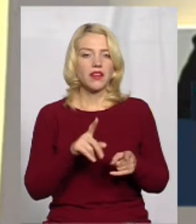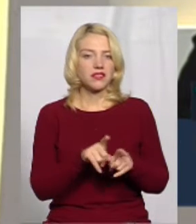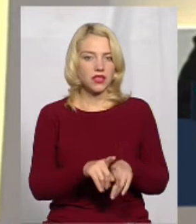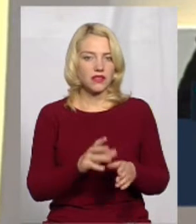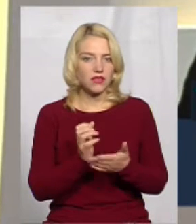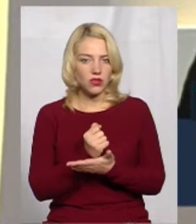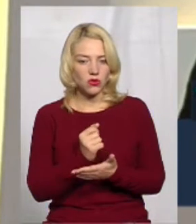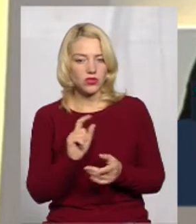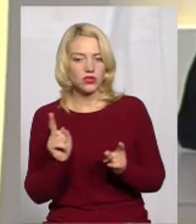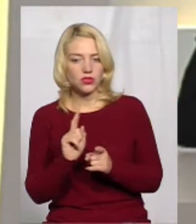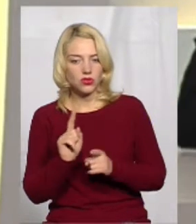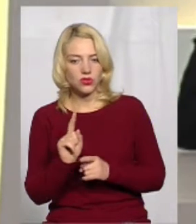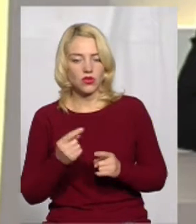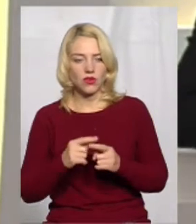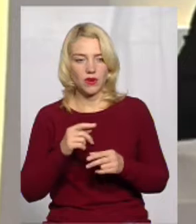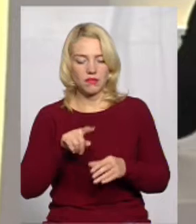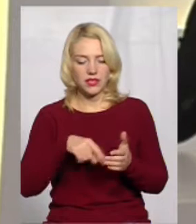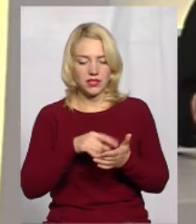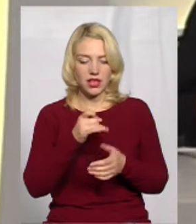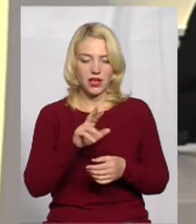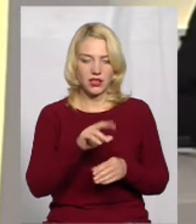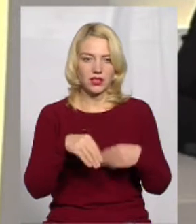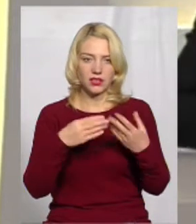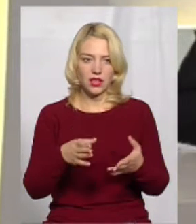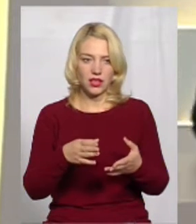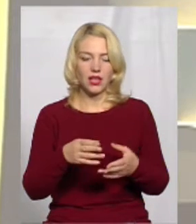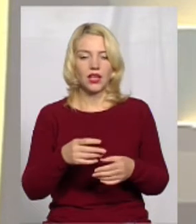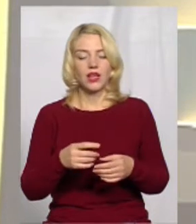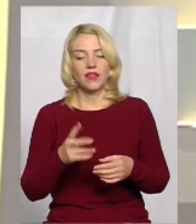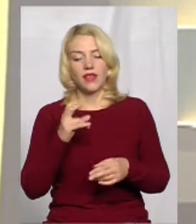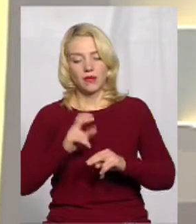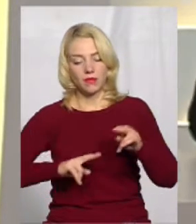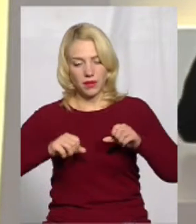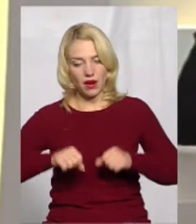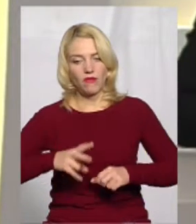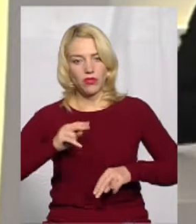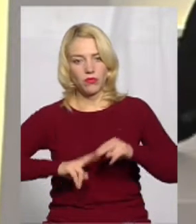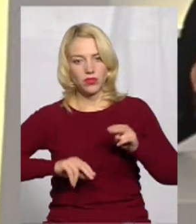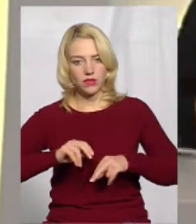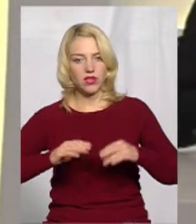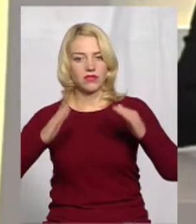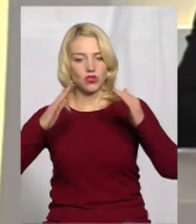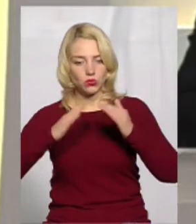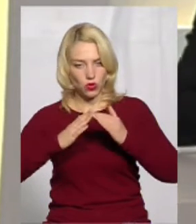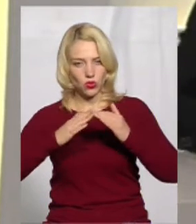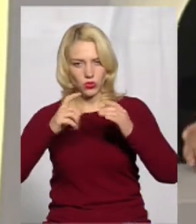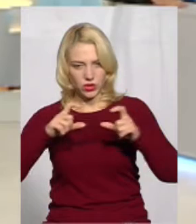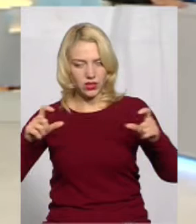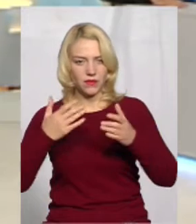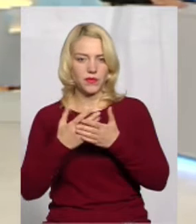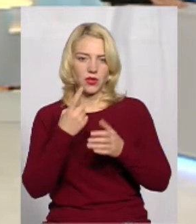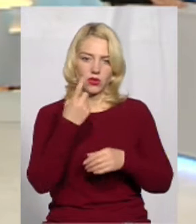вона видала право на будівництво однієї споруди, будується інша споруда, потім міська рада йде до суду, довчається до